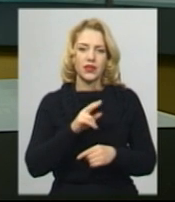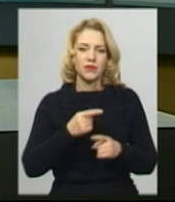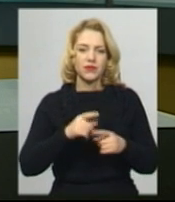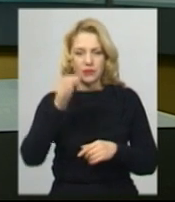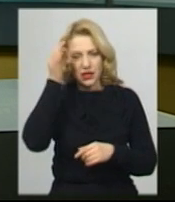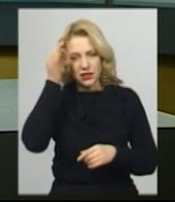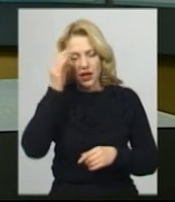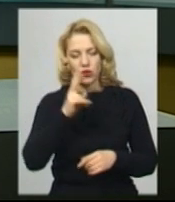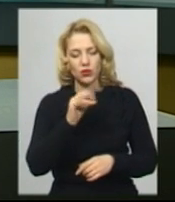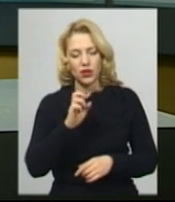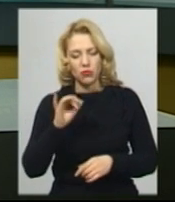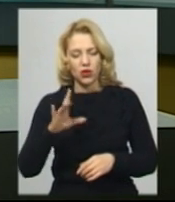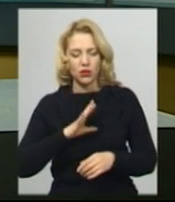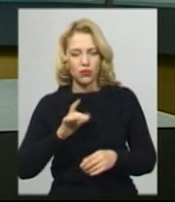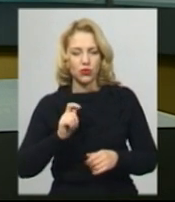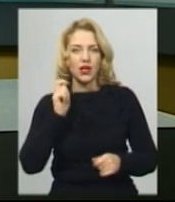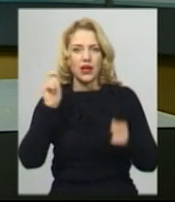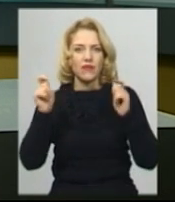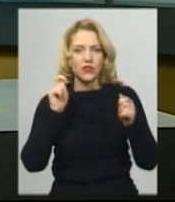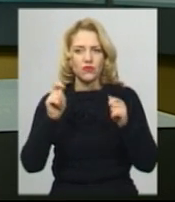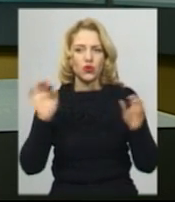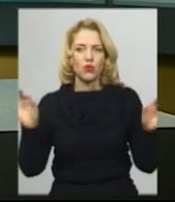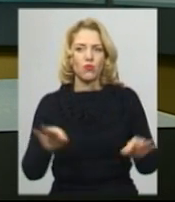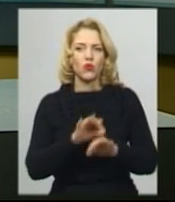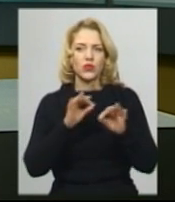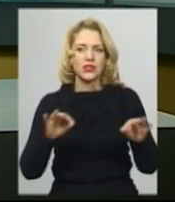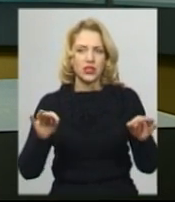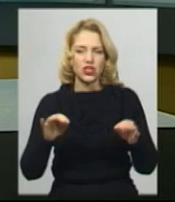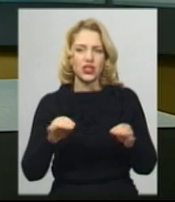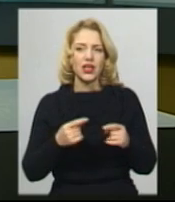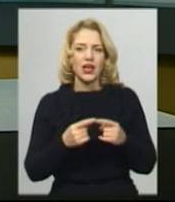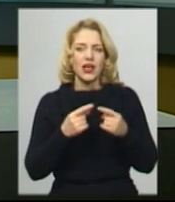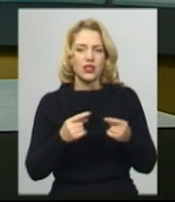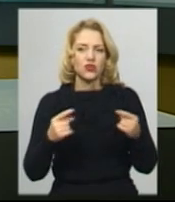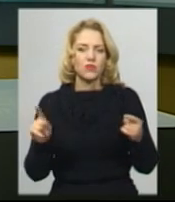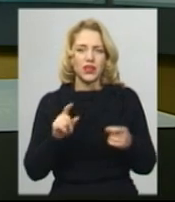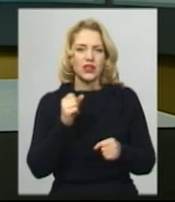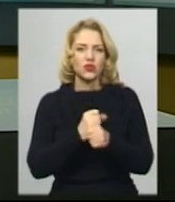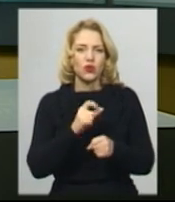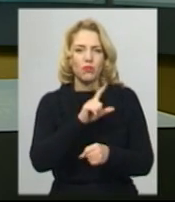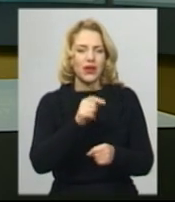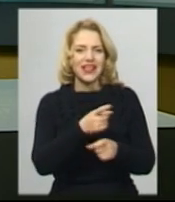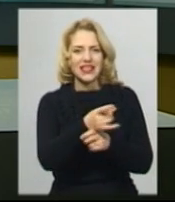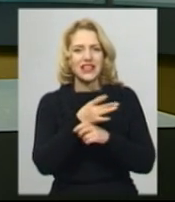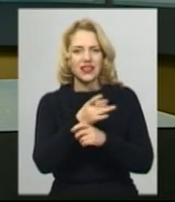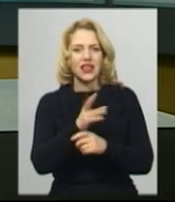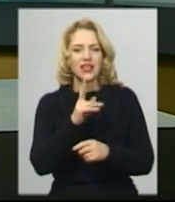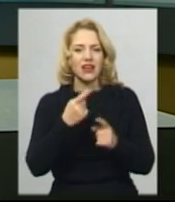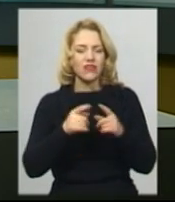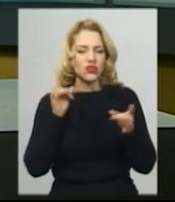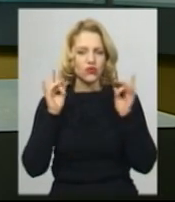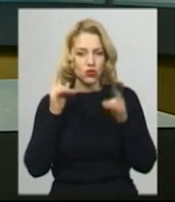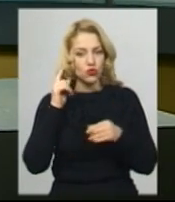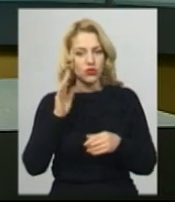кіборгів били в дзвони музичного інструмента, який зробили з гільця артилерійних снарядів. Як він звучить, чула Дарина